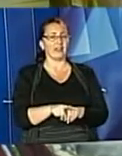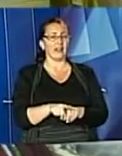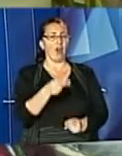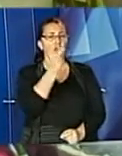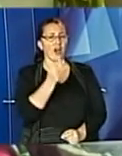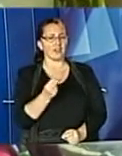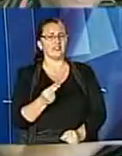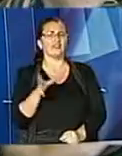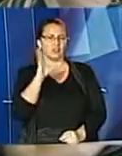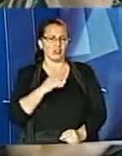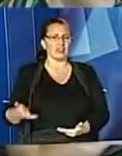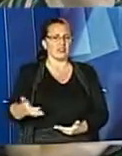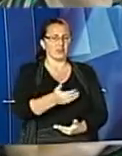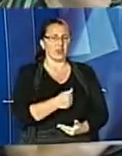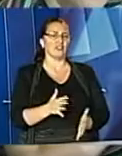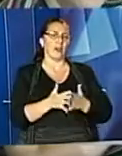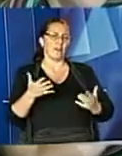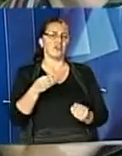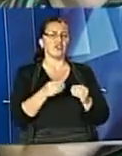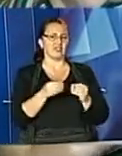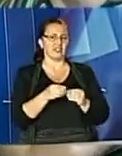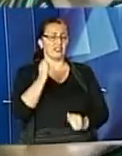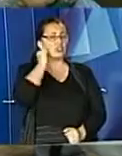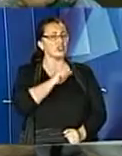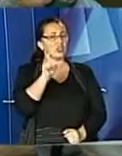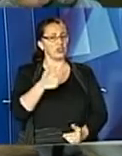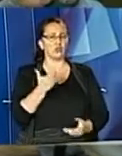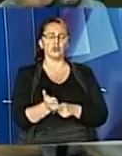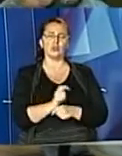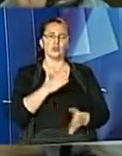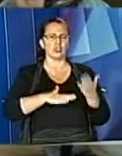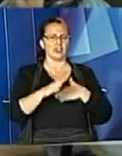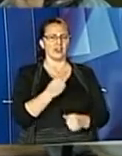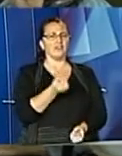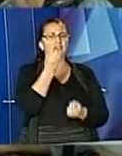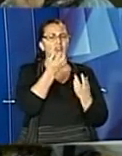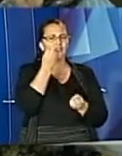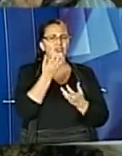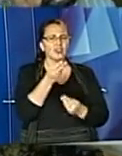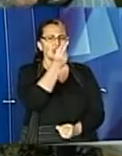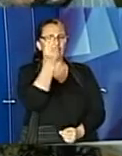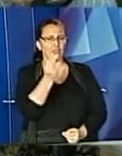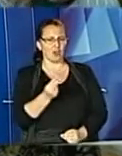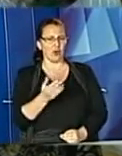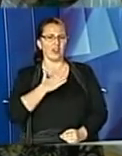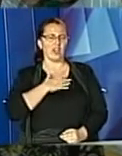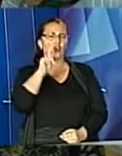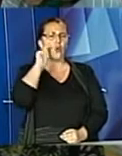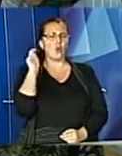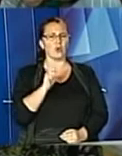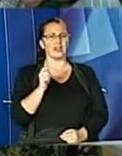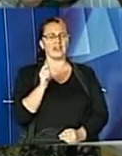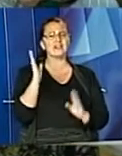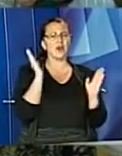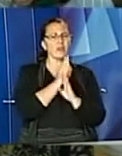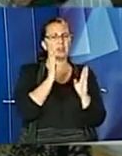зібрати з десяток старенькі люди намальованим полотнам дуже радіють. Квіти зображені, наша українська природа,